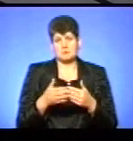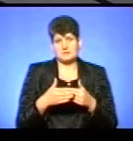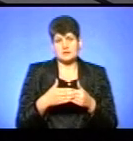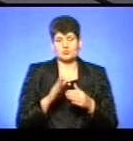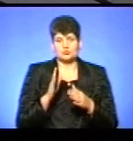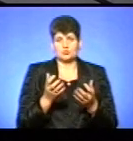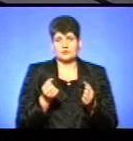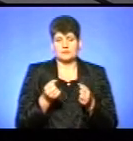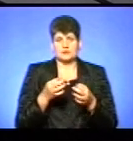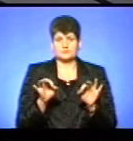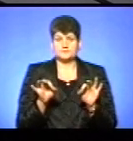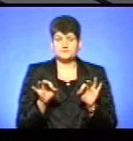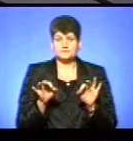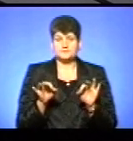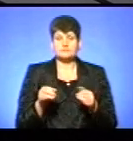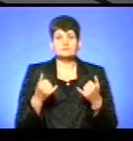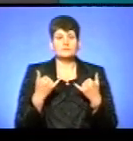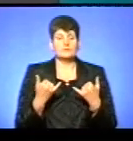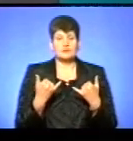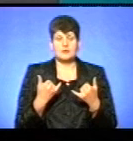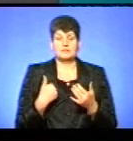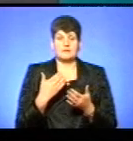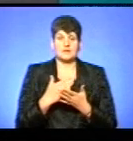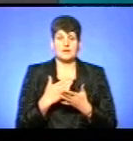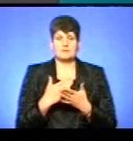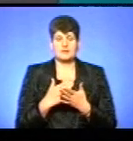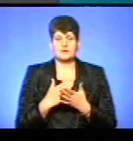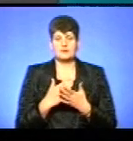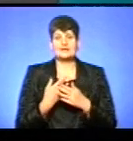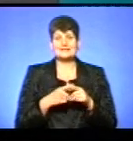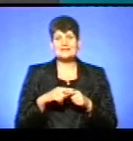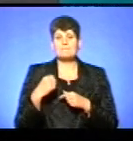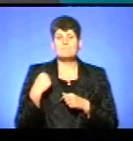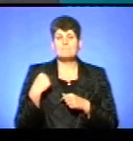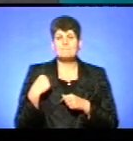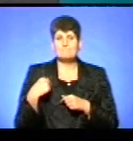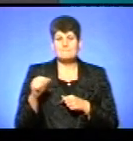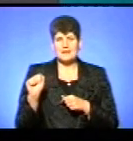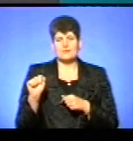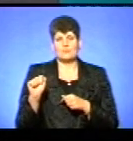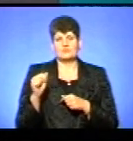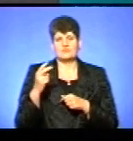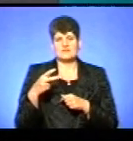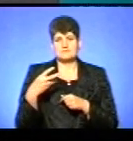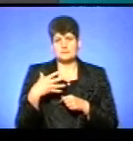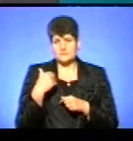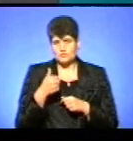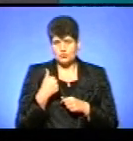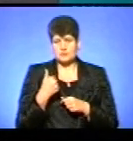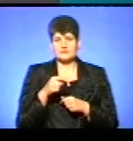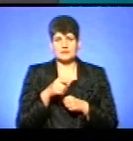І наразі ми маємо, це називають перемогою 25-літньої боротьби, зокрема так